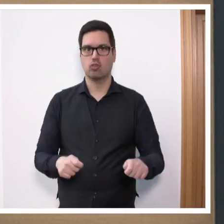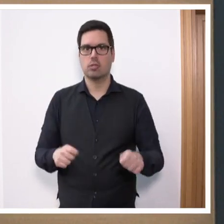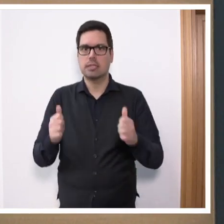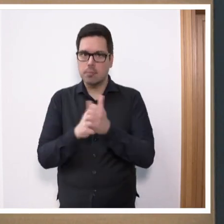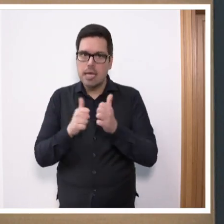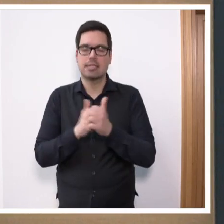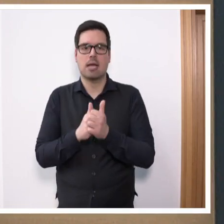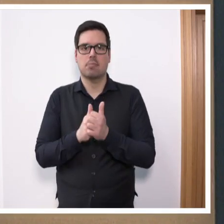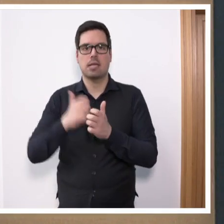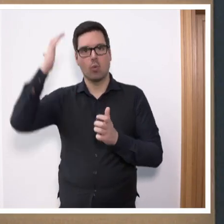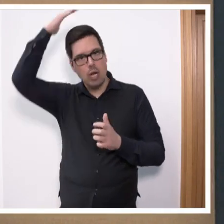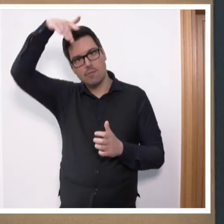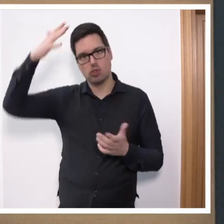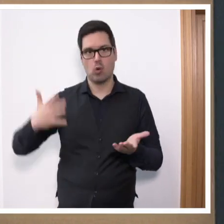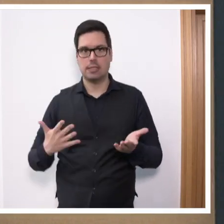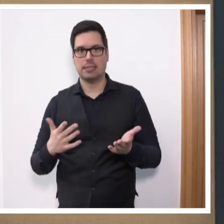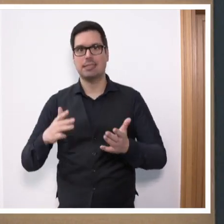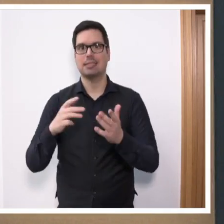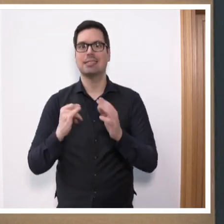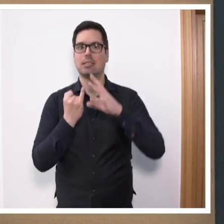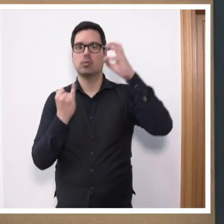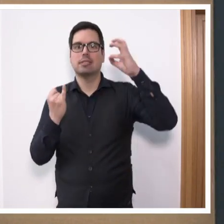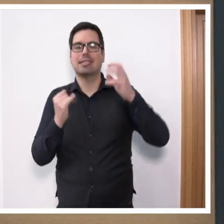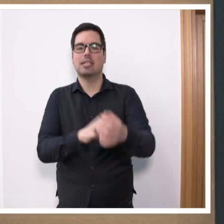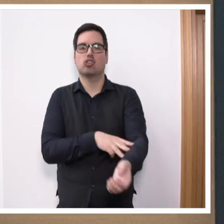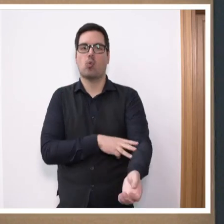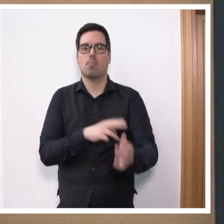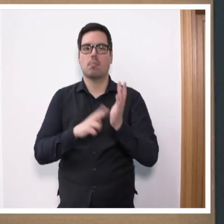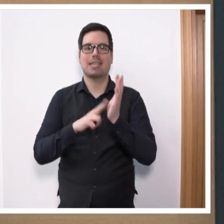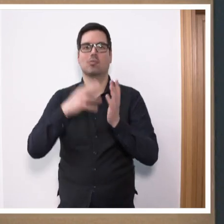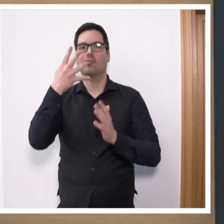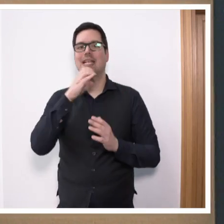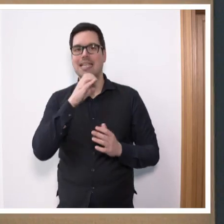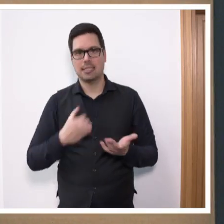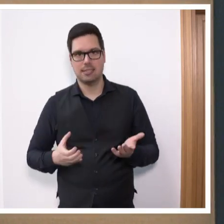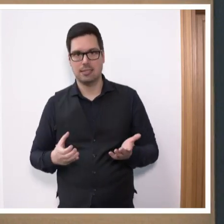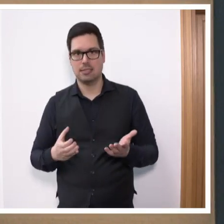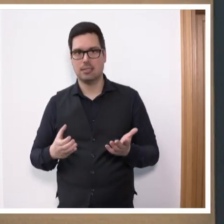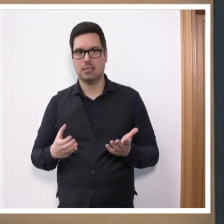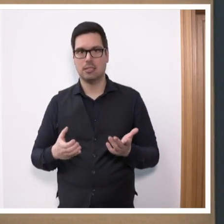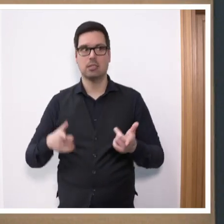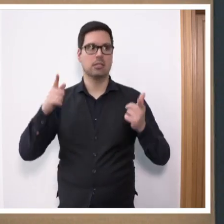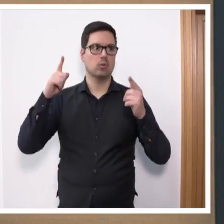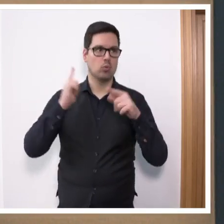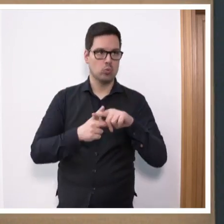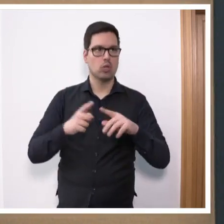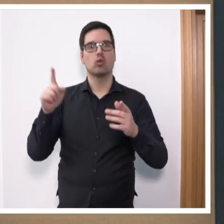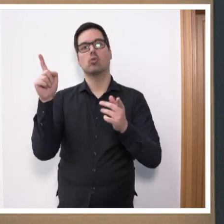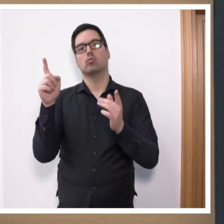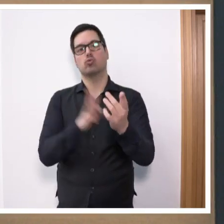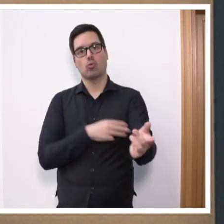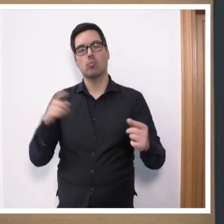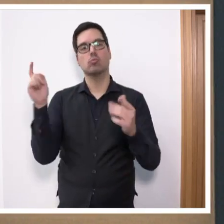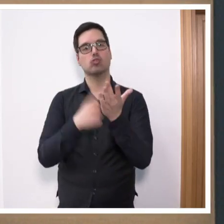Bundeskanzler Olaf Scholz, einen Industriestrompreis von vier Cent einzuführen. Sie haben kassiert die Senkung der Stromsteuer auf das